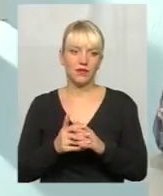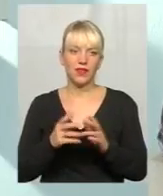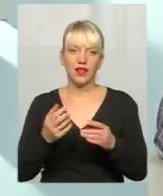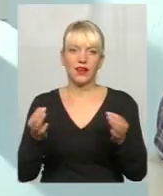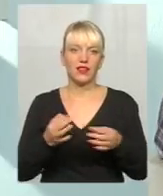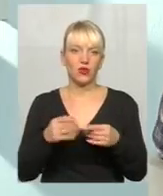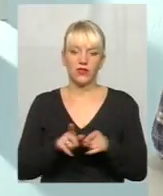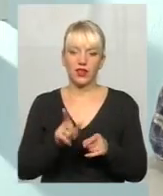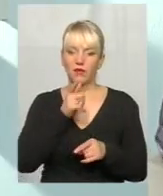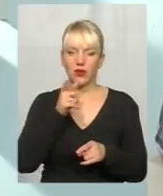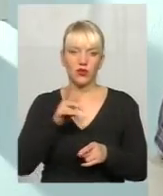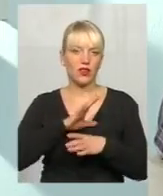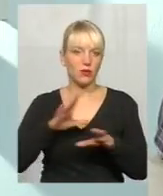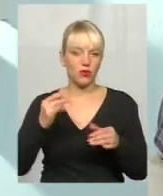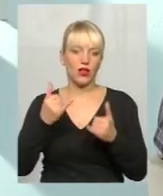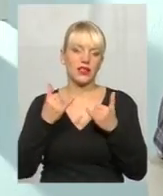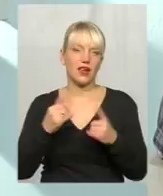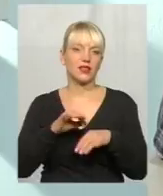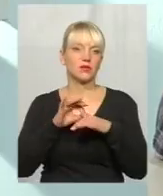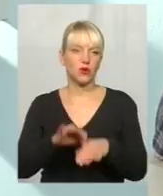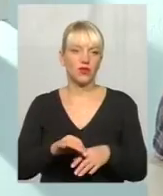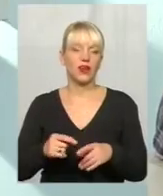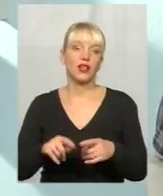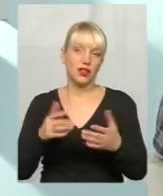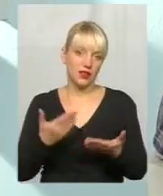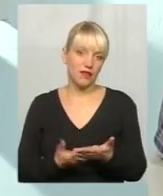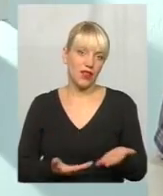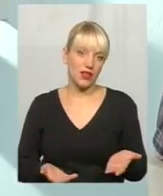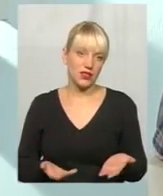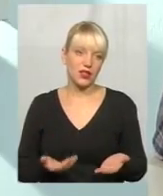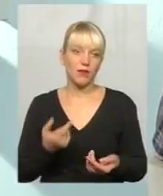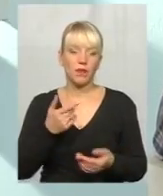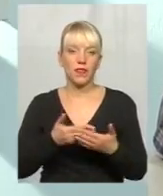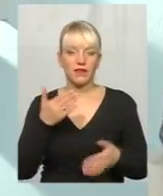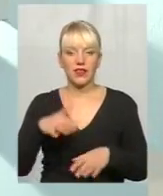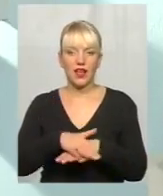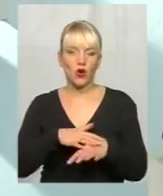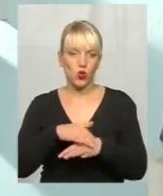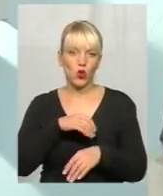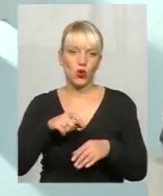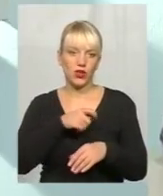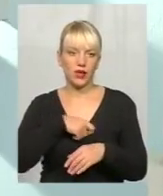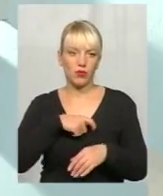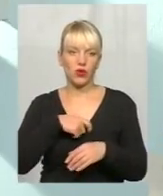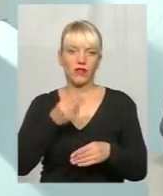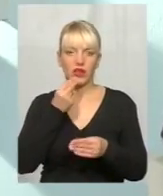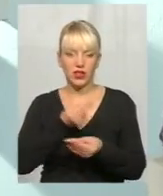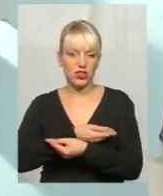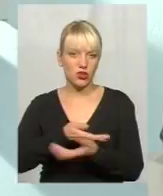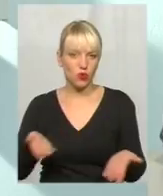його в такий період не було, а зараз проводилось. Ну, і, власне, від Народного депутата частували